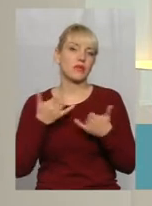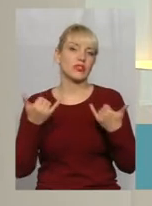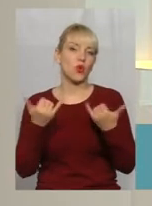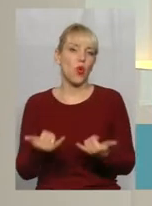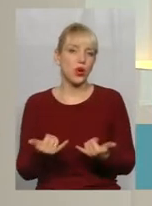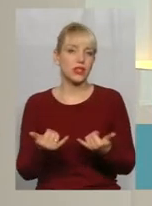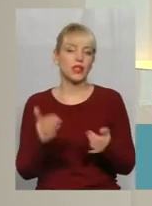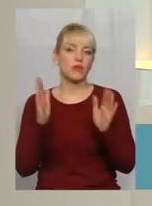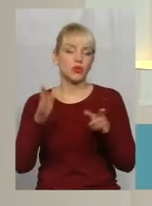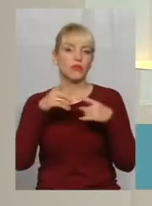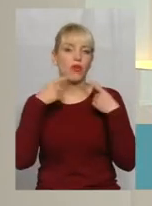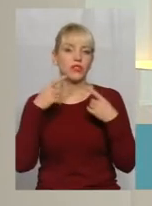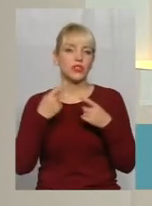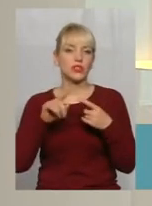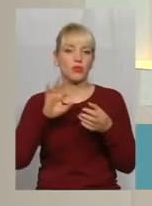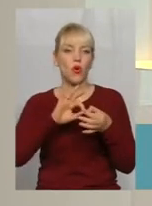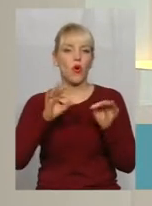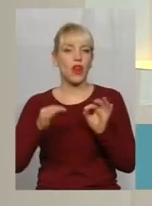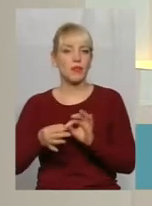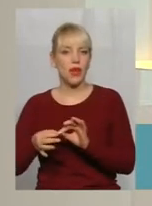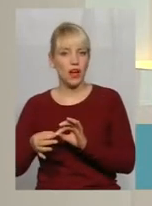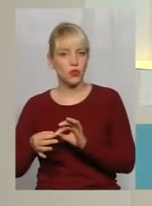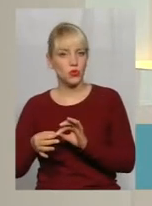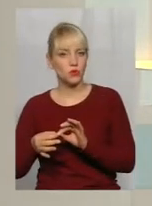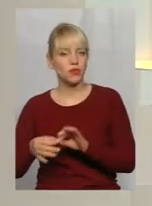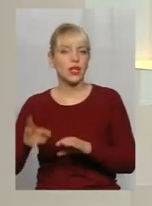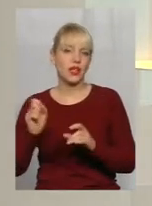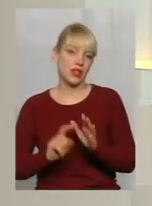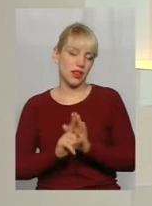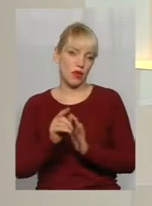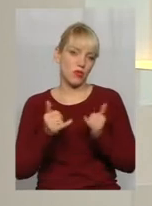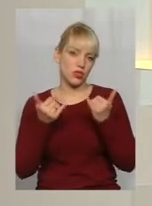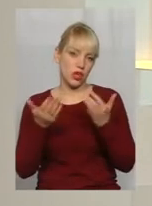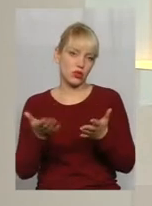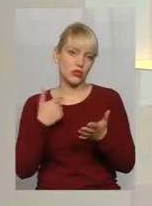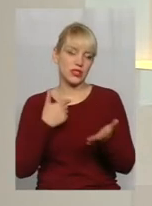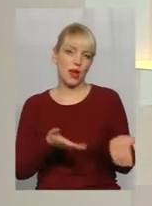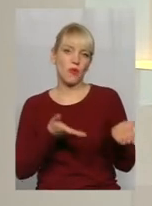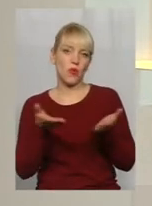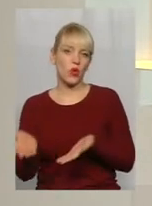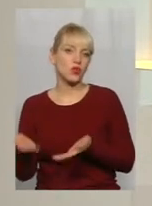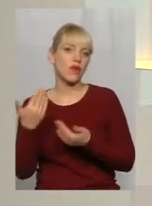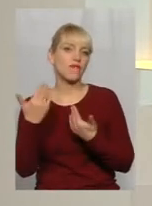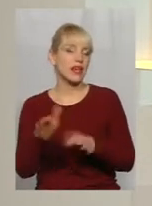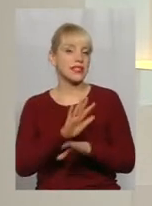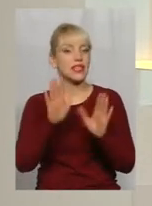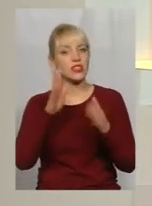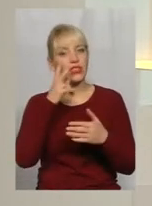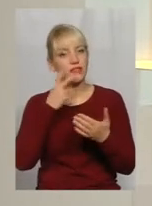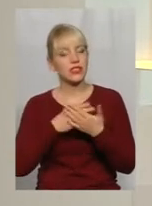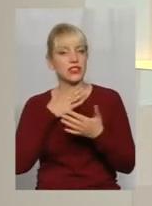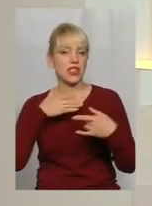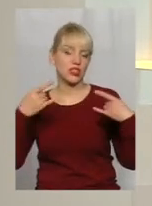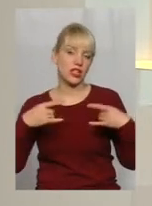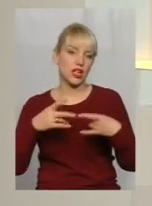будемо говорити про Олімпіаду. І для початку я запрошу вас не лише дивитися наш канал,